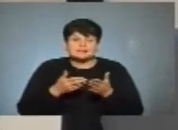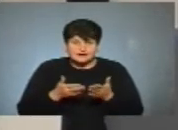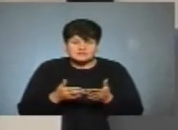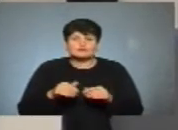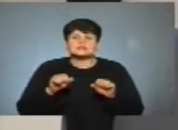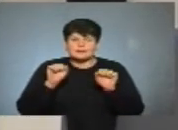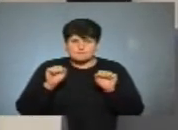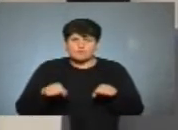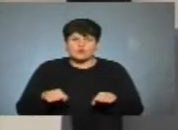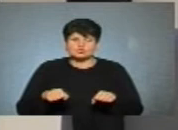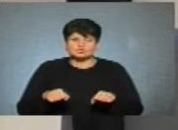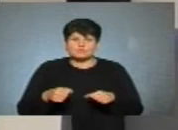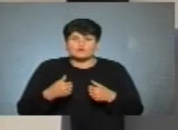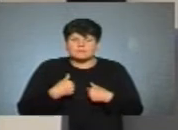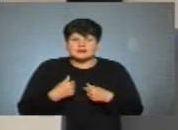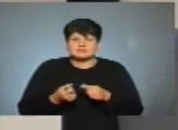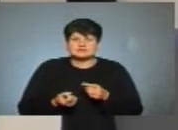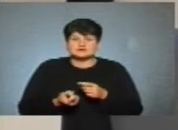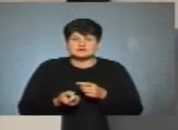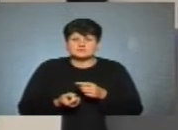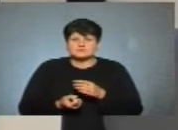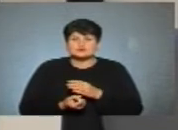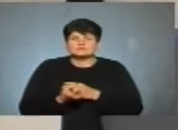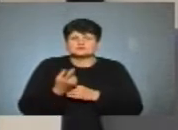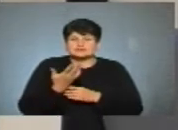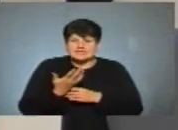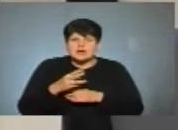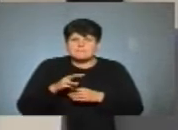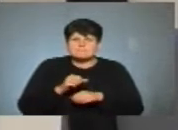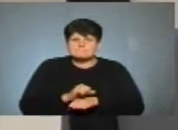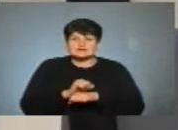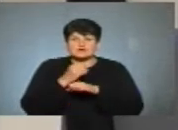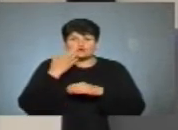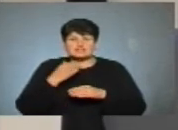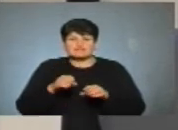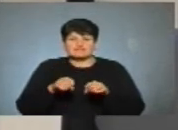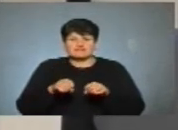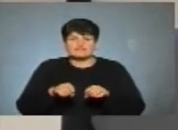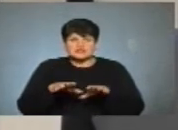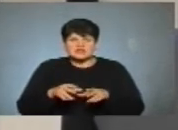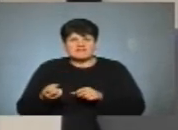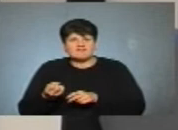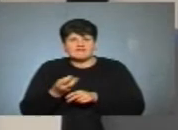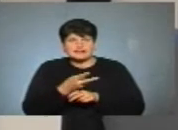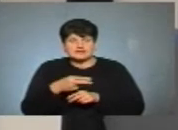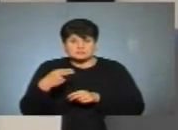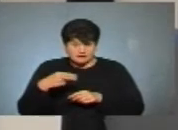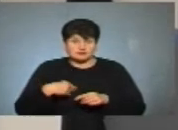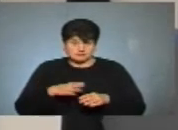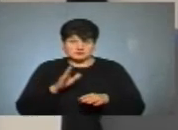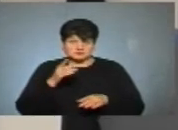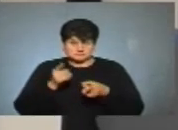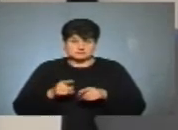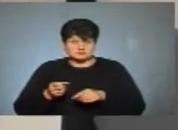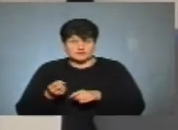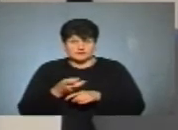можуть. Бо ми зародилися на Майдані, коли українці вирішили вигнати президента, і вони вигнали. І якщо у